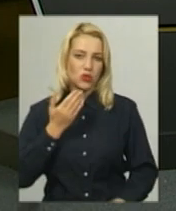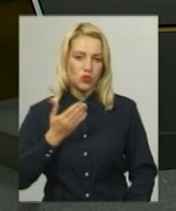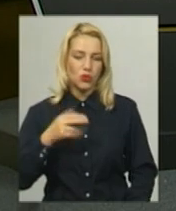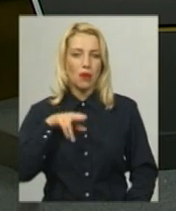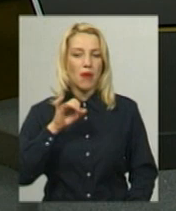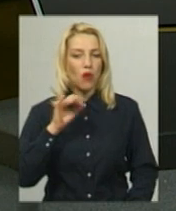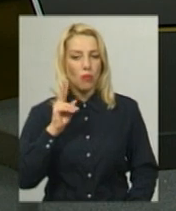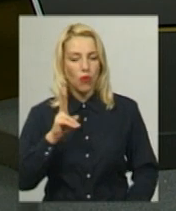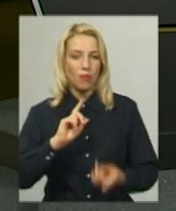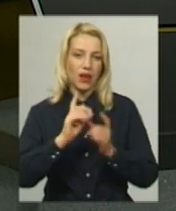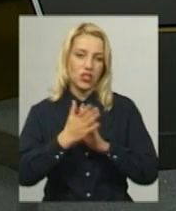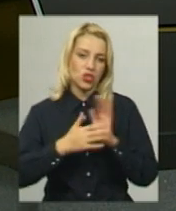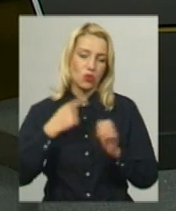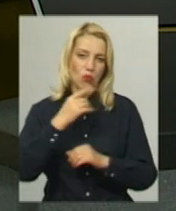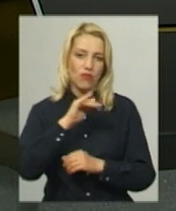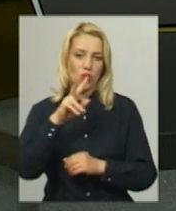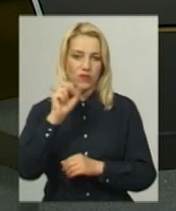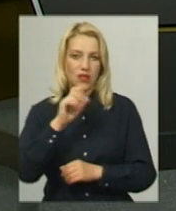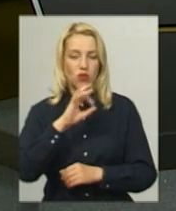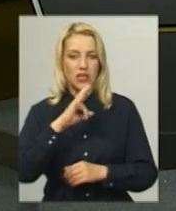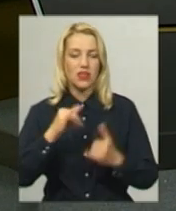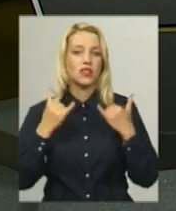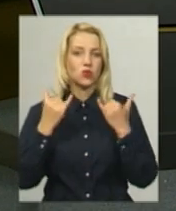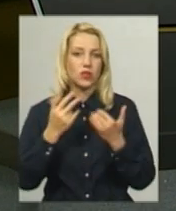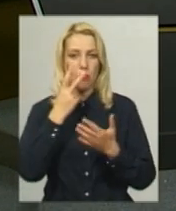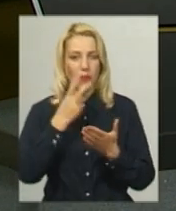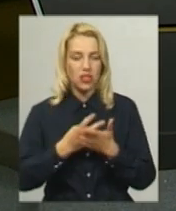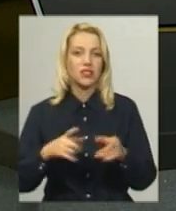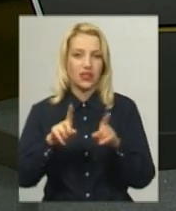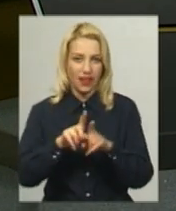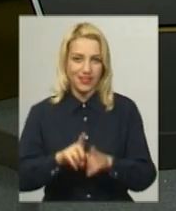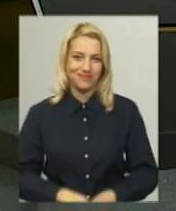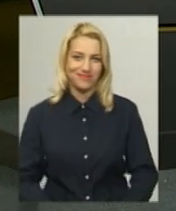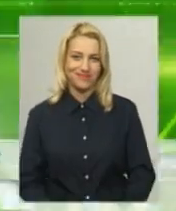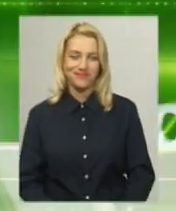Поробок, диктор жестової мови Оксана Фіновська. Сьогодні у випуску ви побачите.